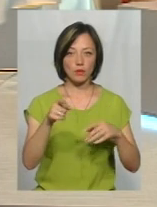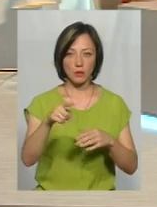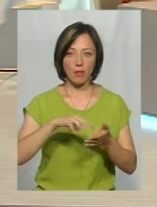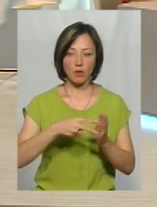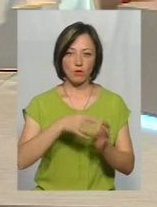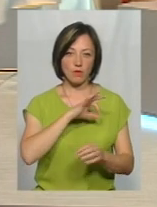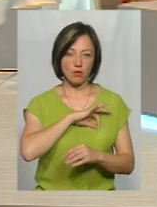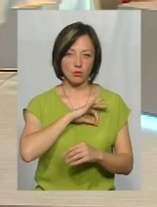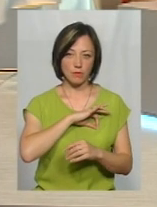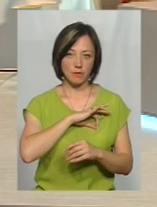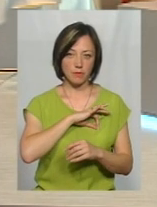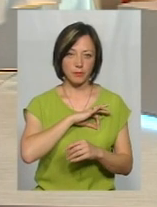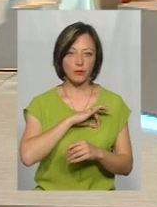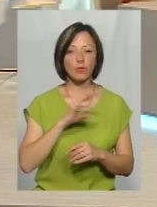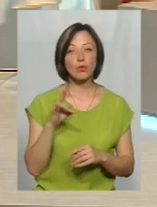планують використовувати.